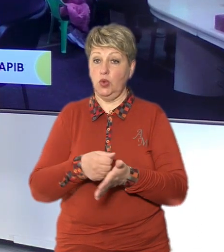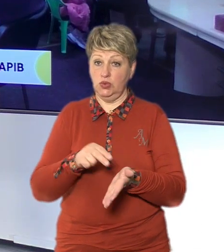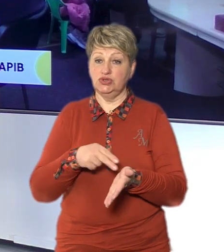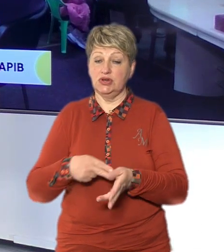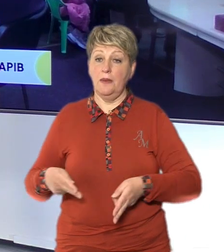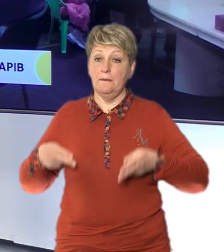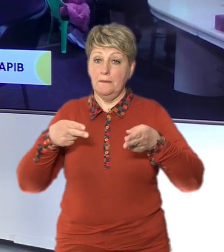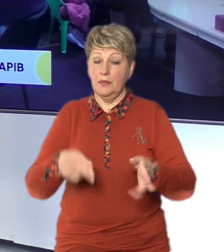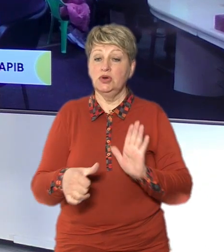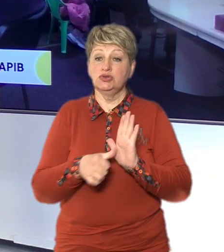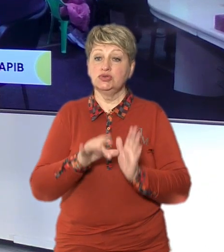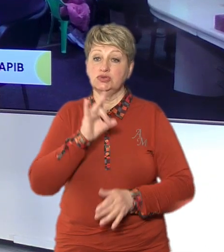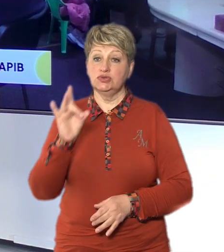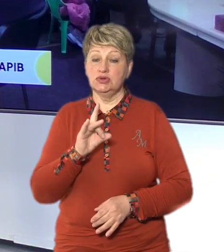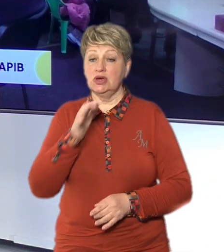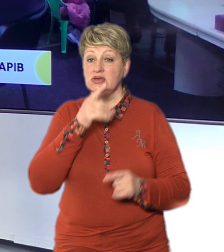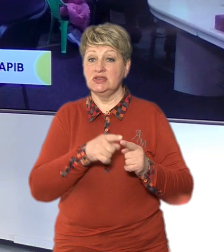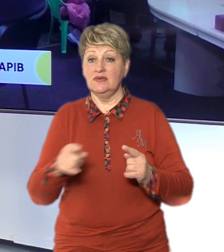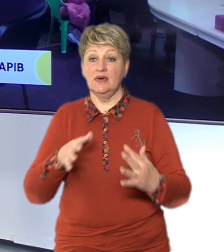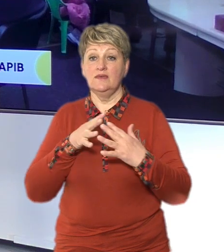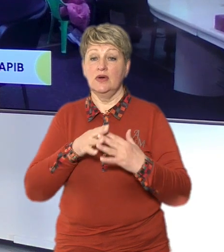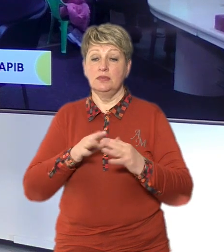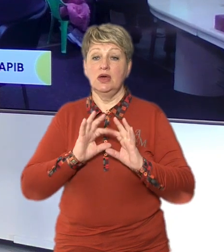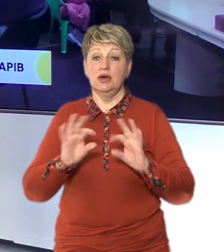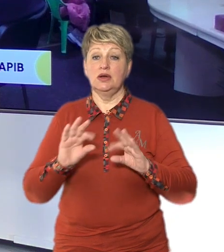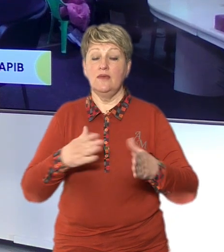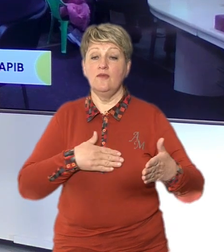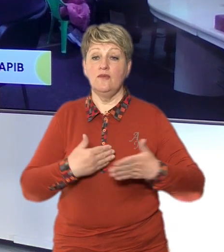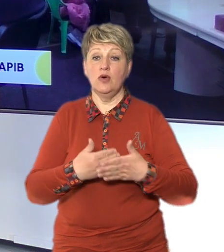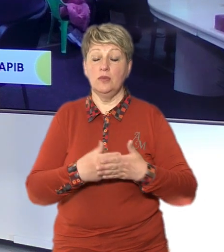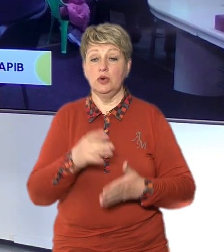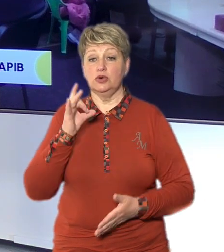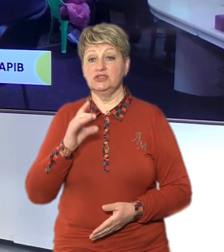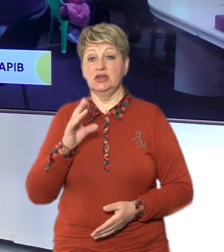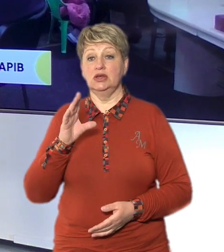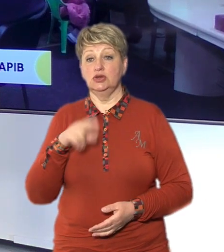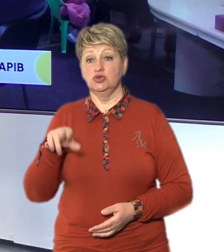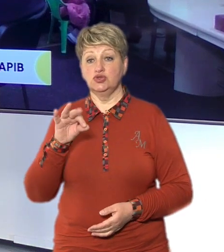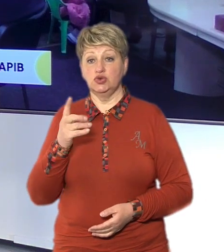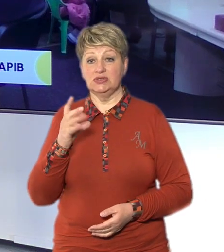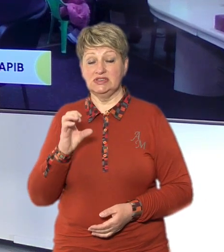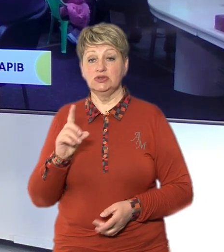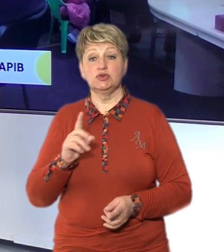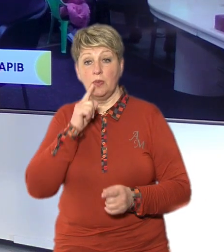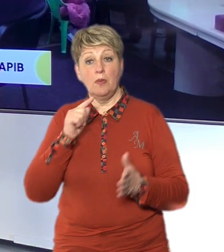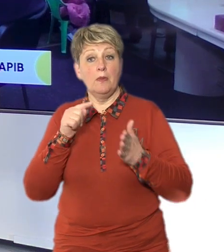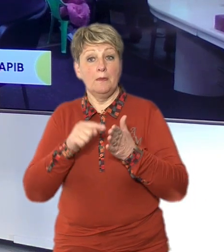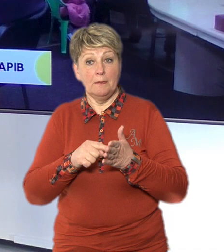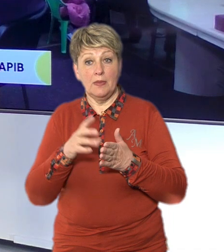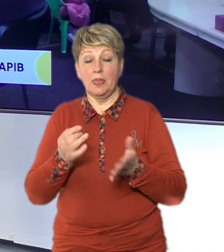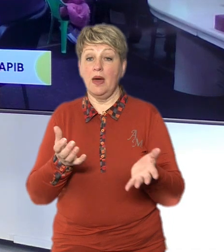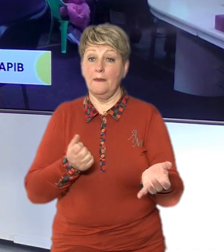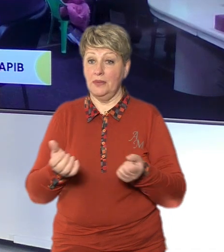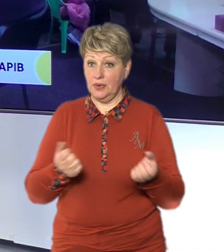повномасштабного вторгнення розповіла керівниця цієї волонтерської місії Роксана Джонс каже що потрапити до них на прийом необхідно заповнити